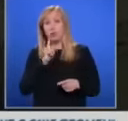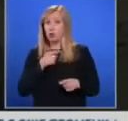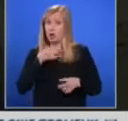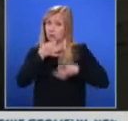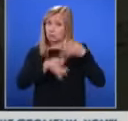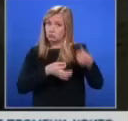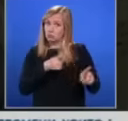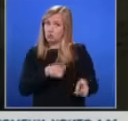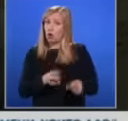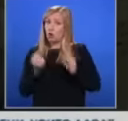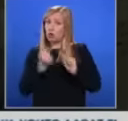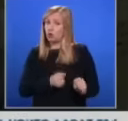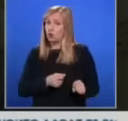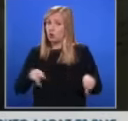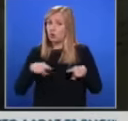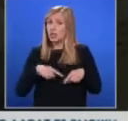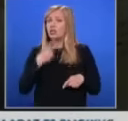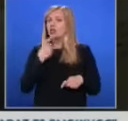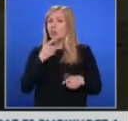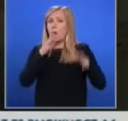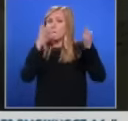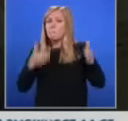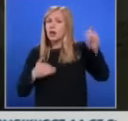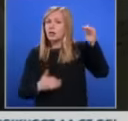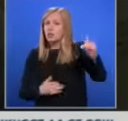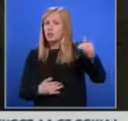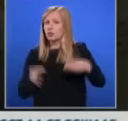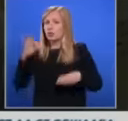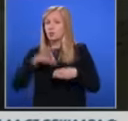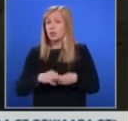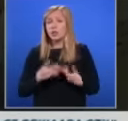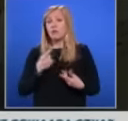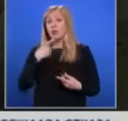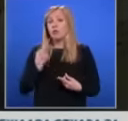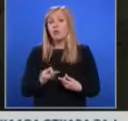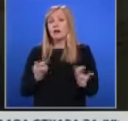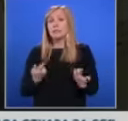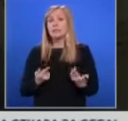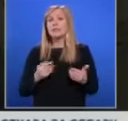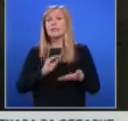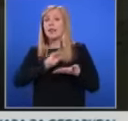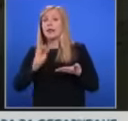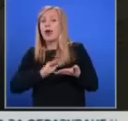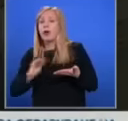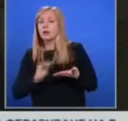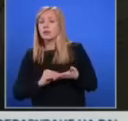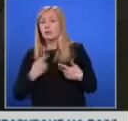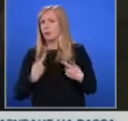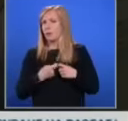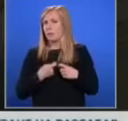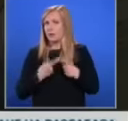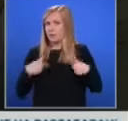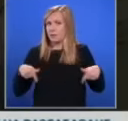машините, с които се гласува, трябва да отговарят на някакви стандарти в крайна сметка. Това, което ние направихме, т.е. мусинството